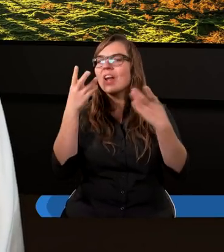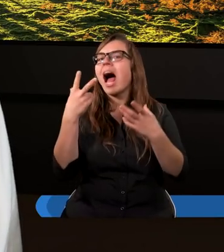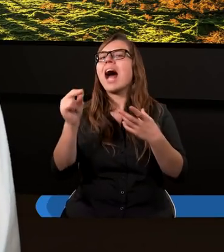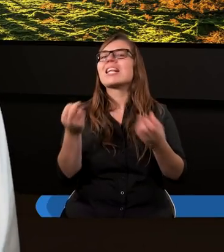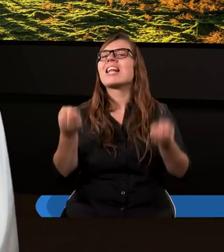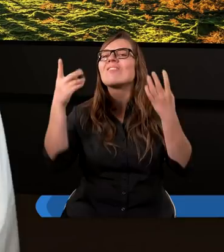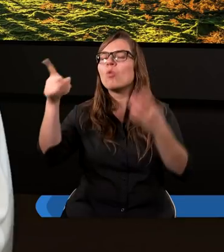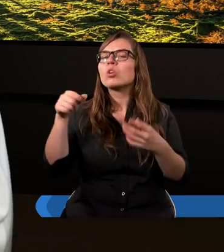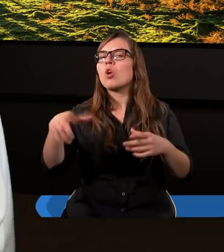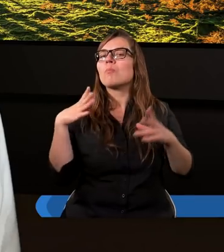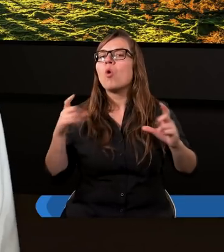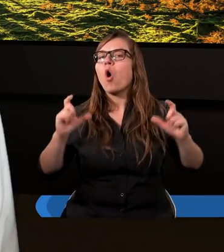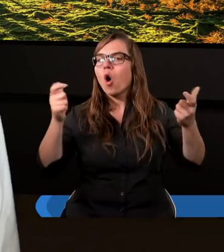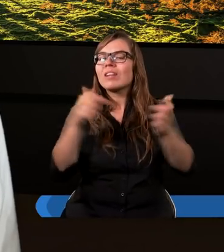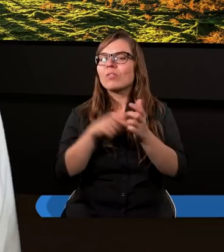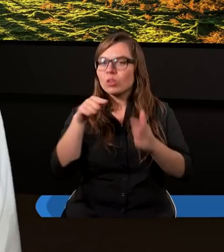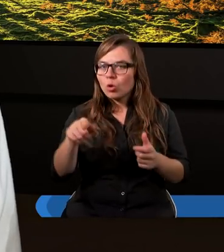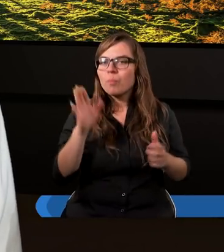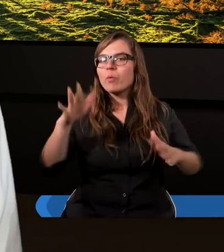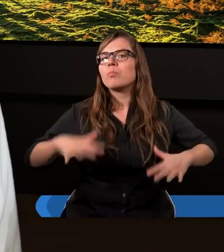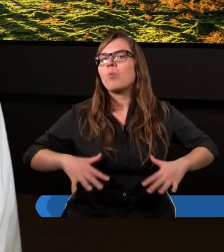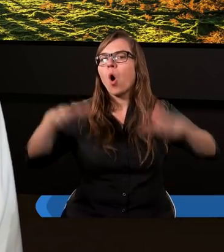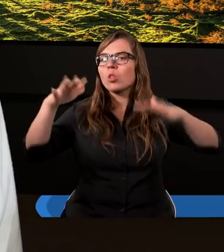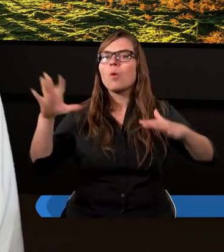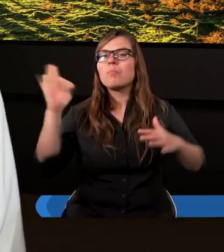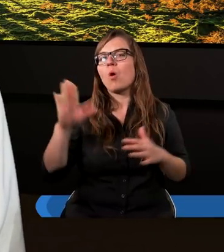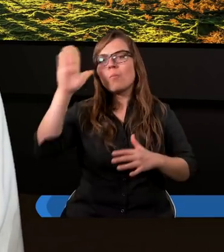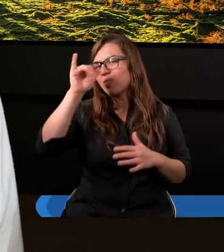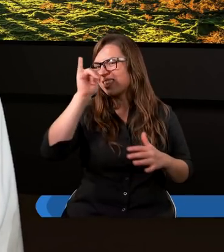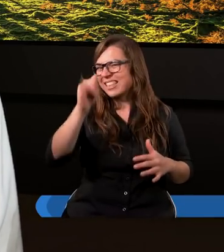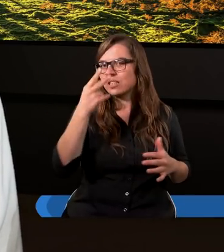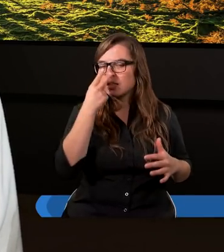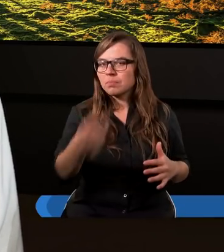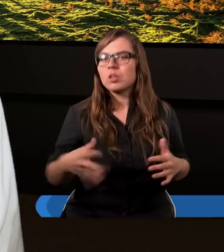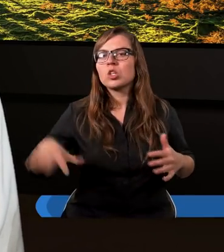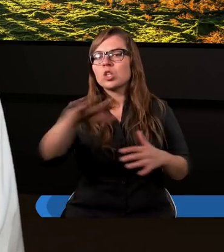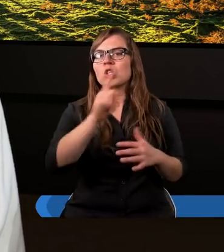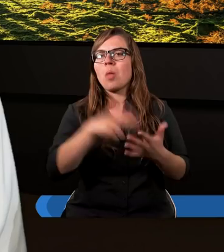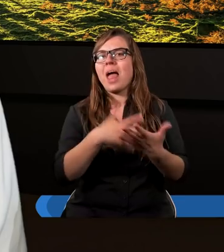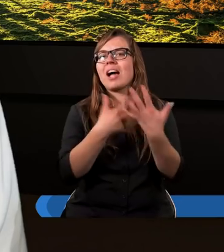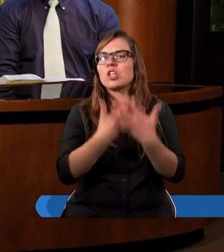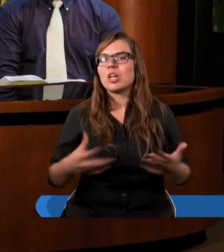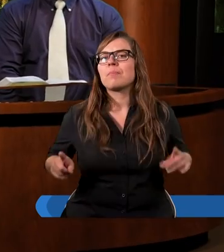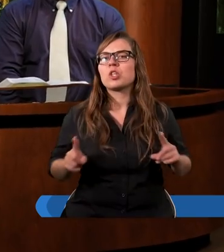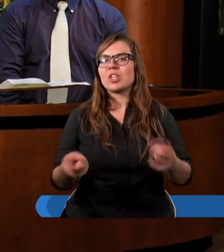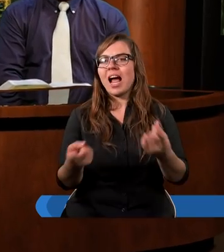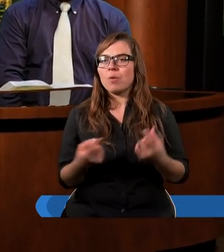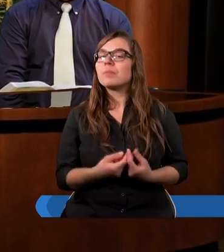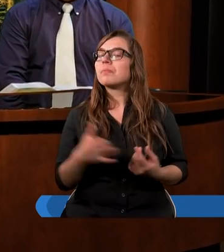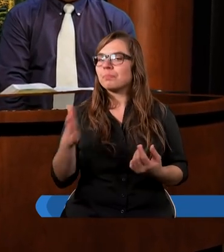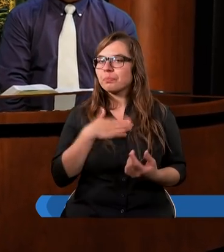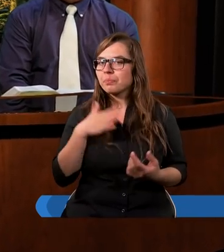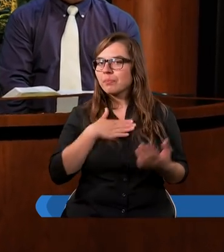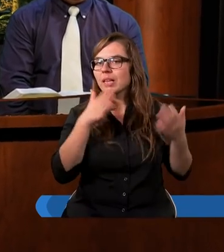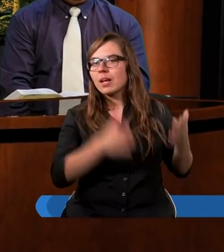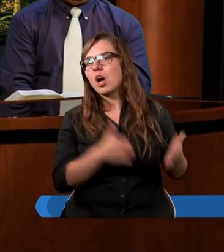I to było konsekwencją później potopu, bo Bóg nie mógł patrzeć na to, co się działo na ziemi. Tak. Mamy